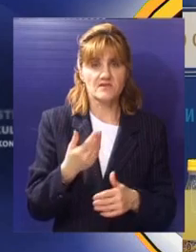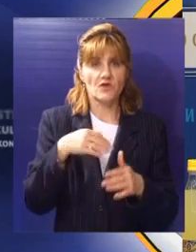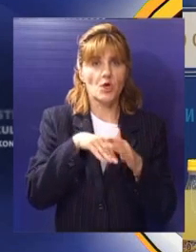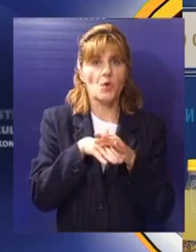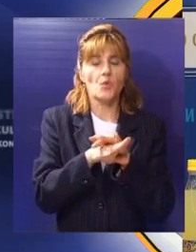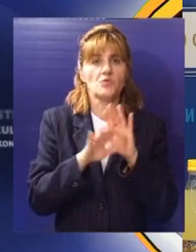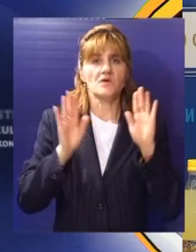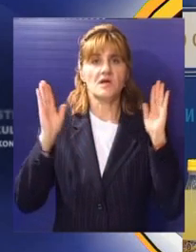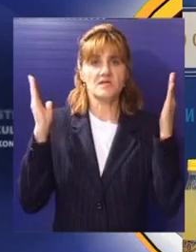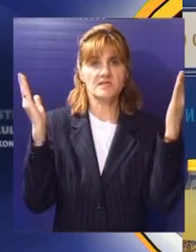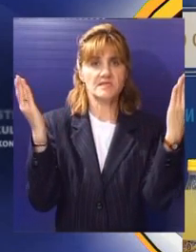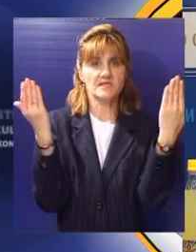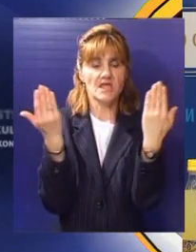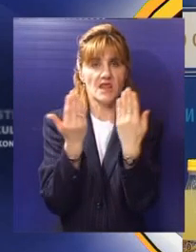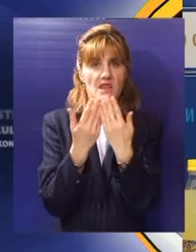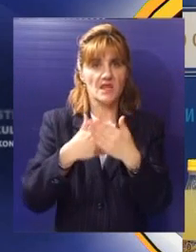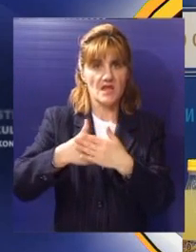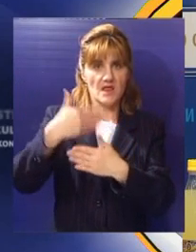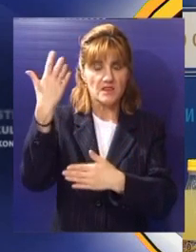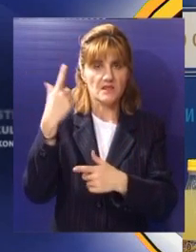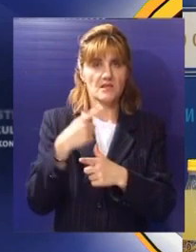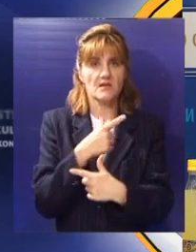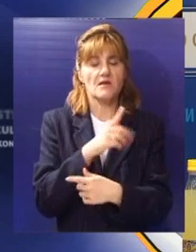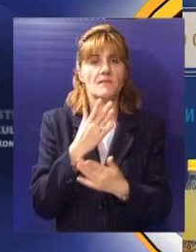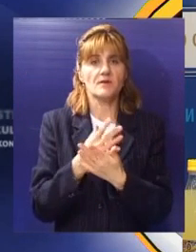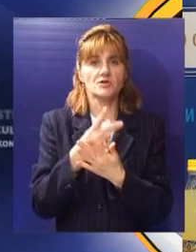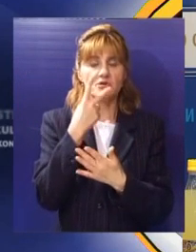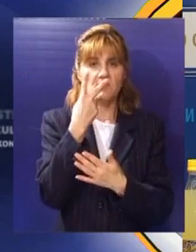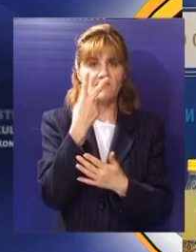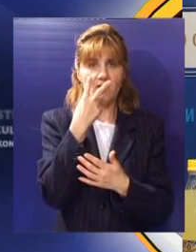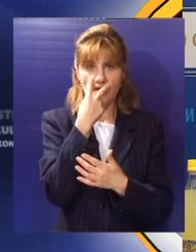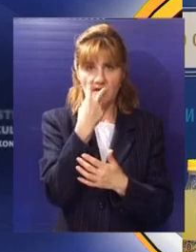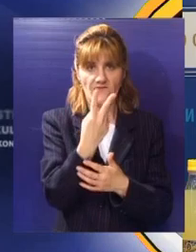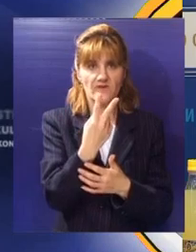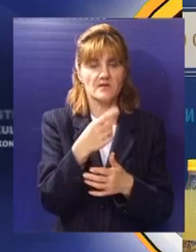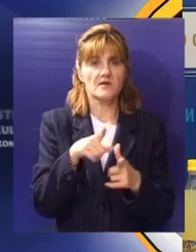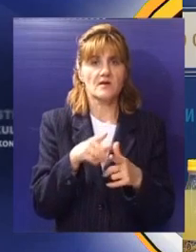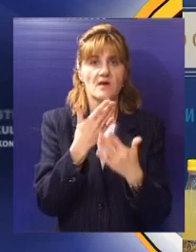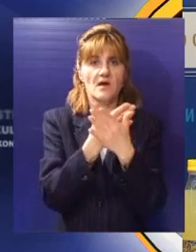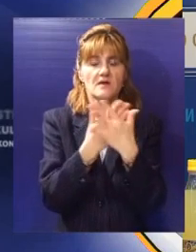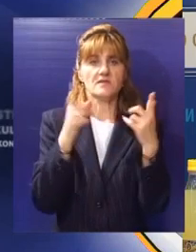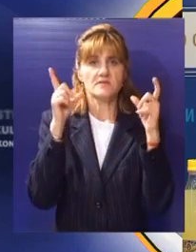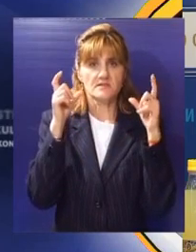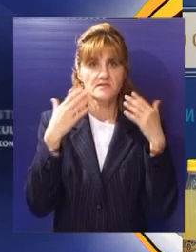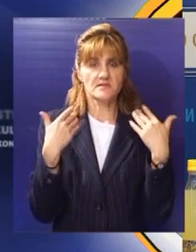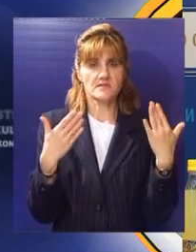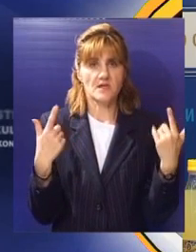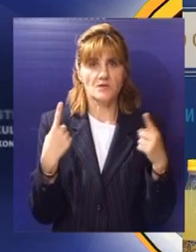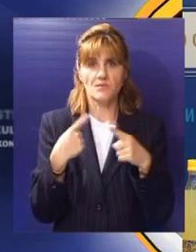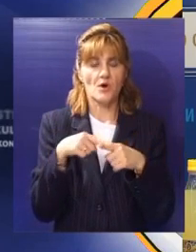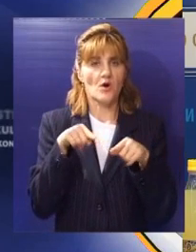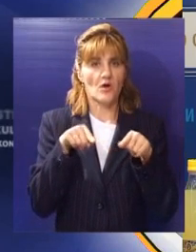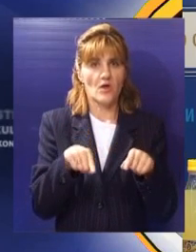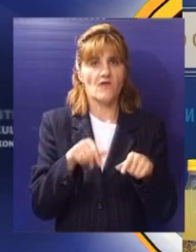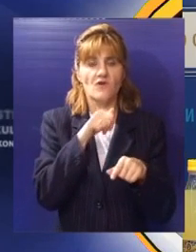zidovima etnokuće imati priliku da vidimo dve izložbe. Izložba u samom prostoru etnokuće je